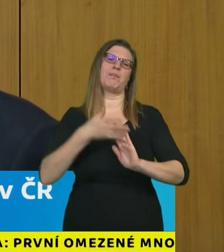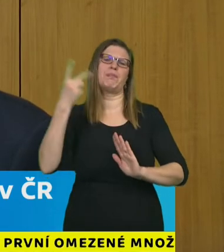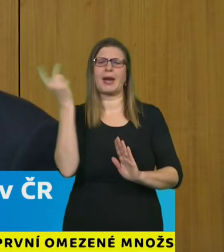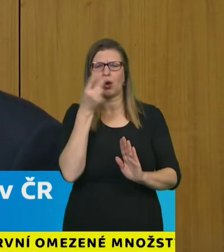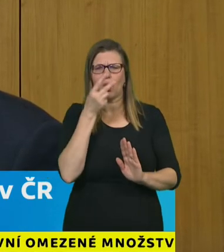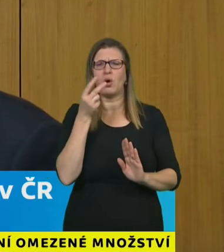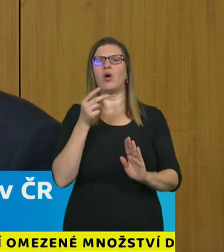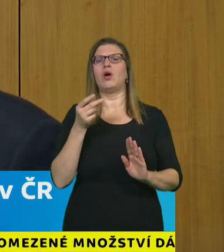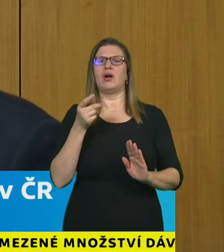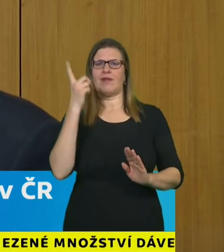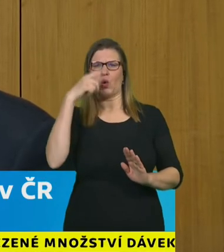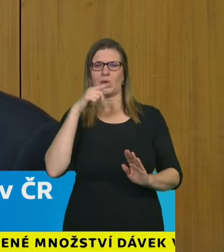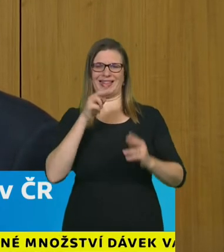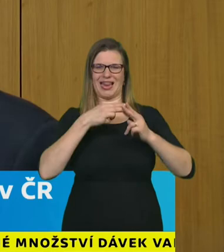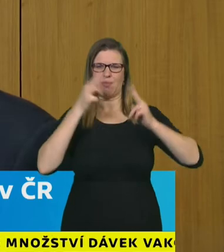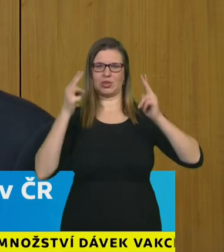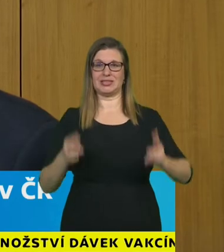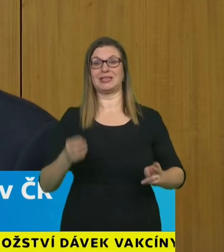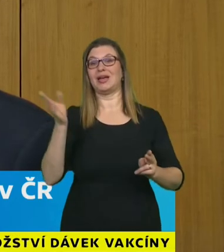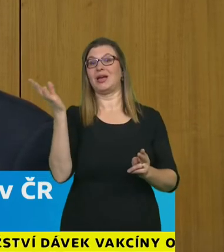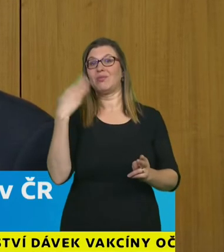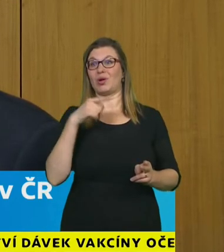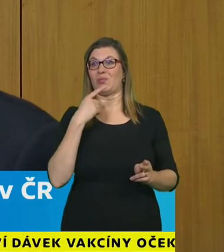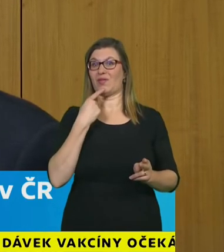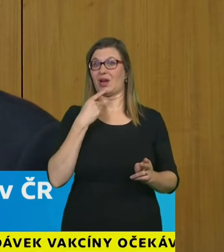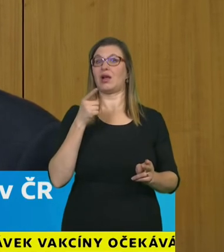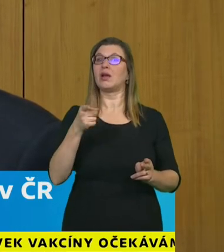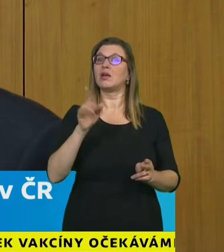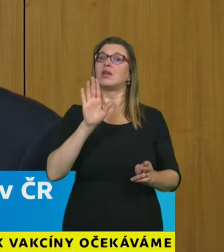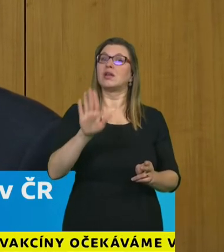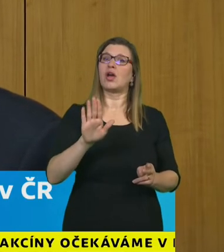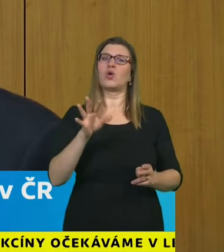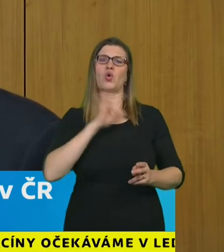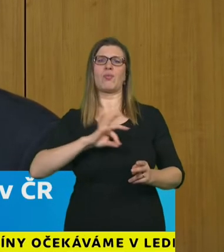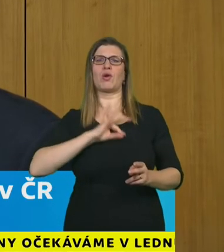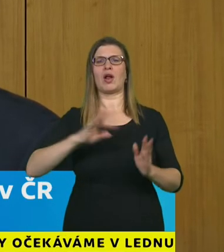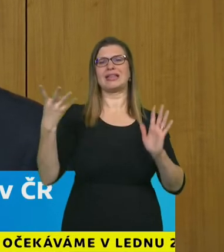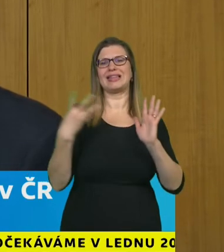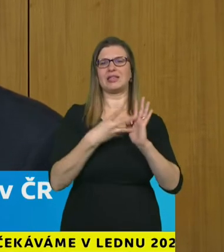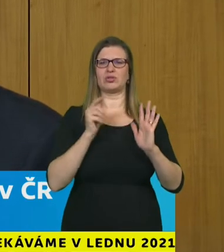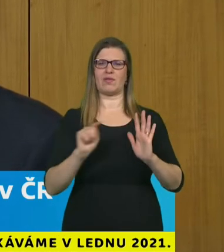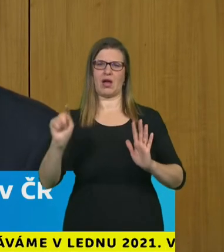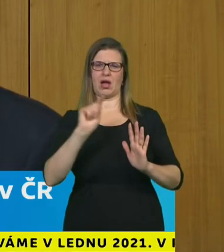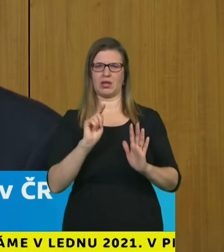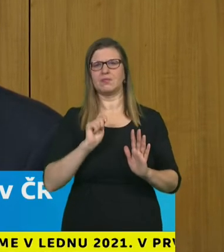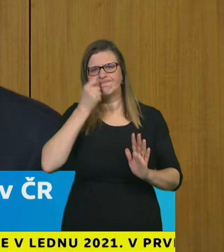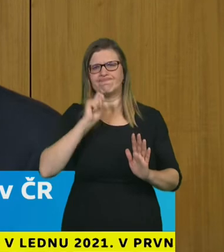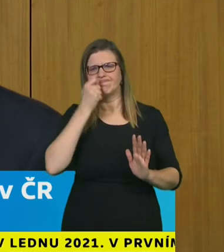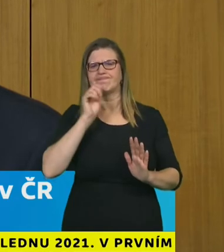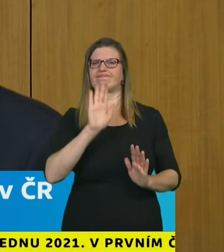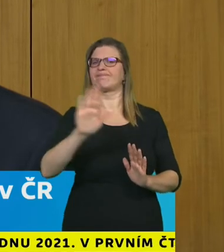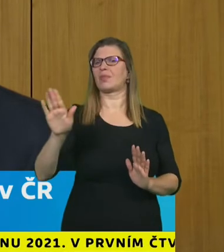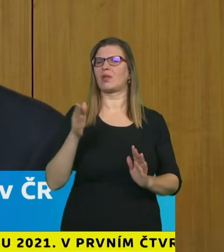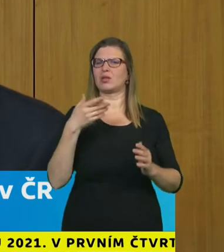dobrovolné testování zdravotníků v kritické infrastruktuře to jsou zejména lidé kteří se pohybují a zajišťují